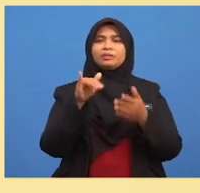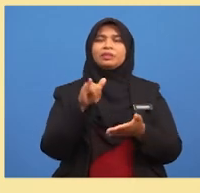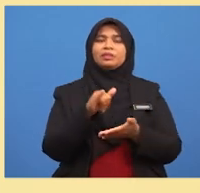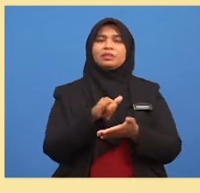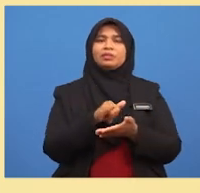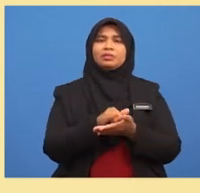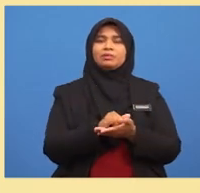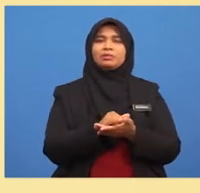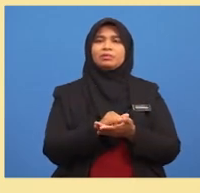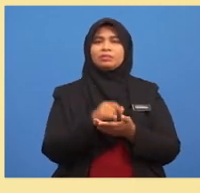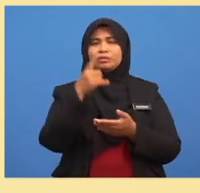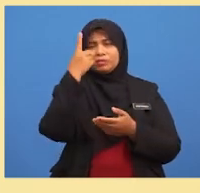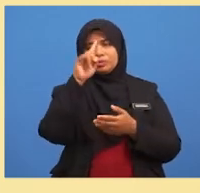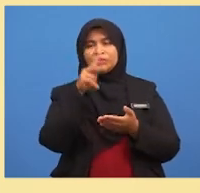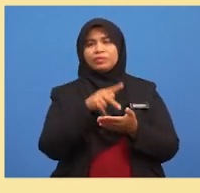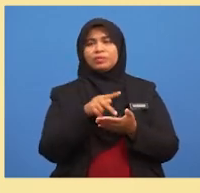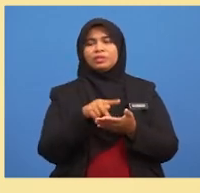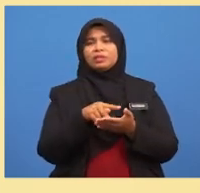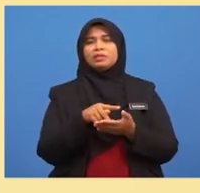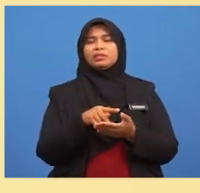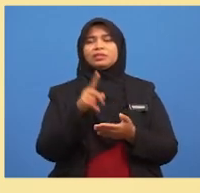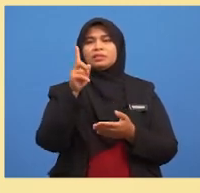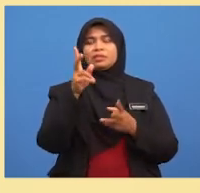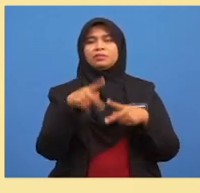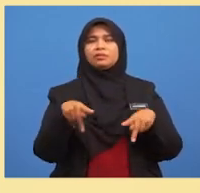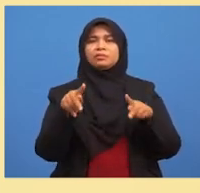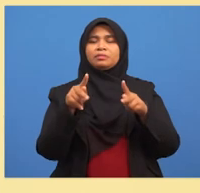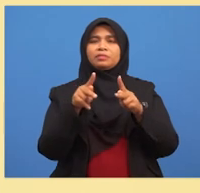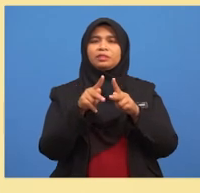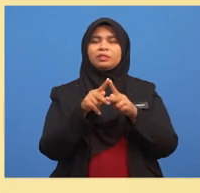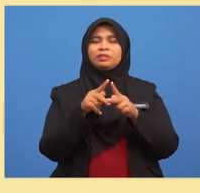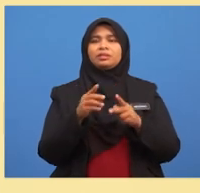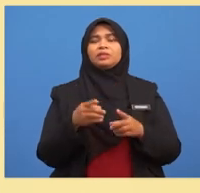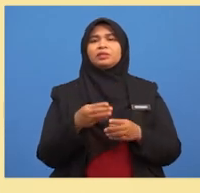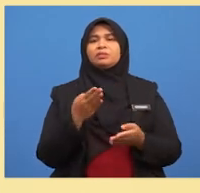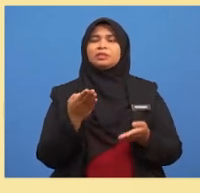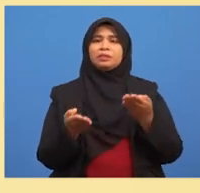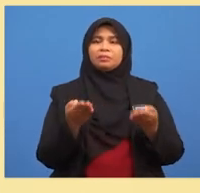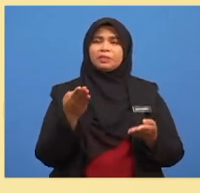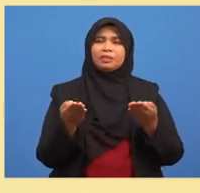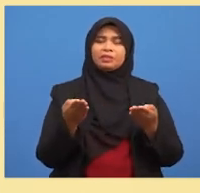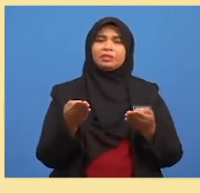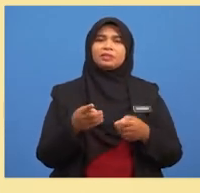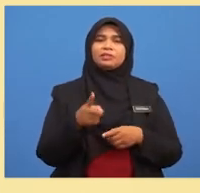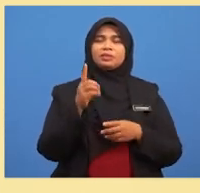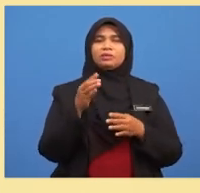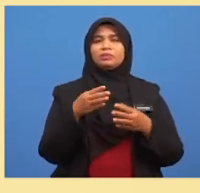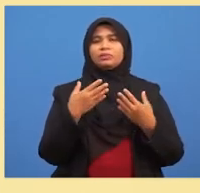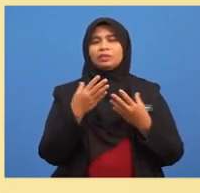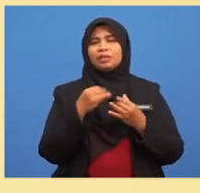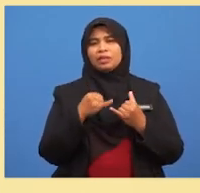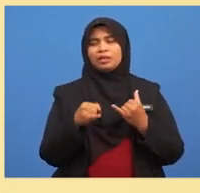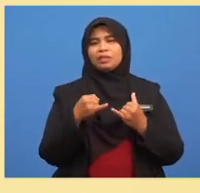kebarang kalian suatu peristiwa Bandingkan jumlah kesudahan dalam peristiwa itu